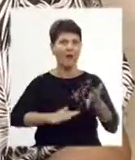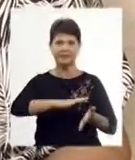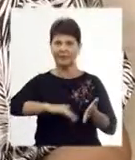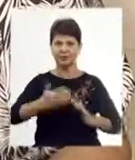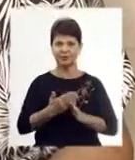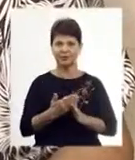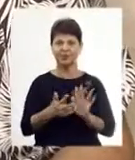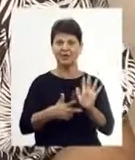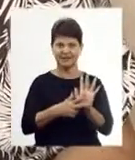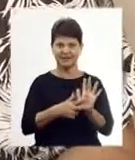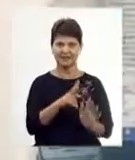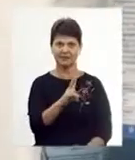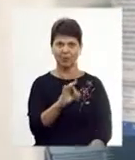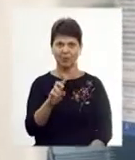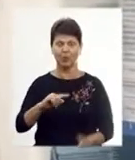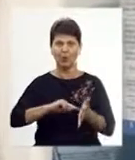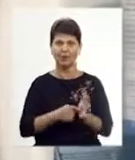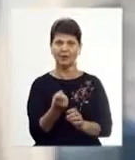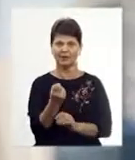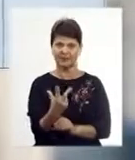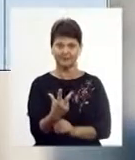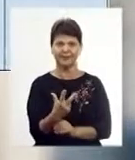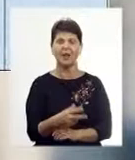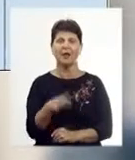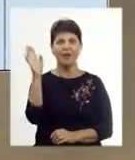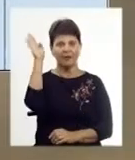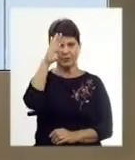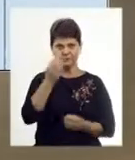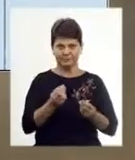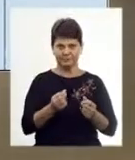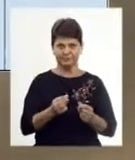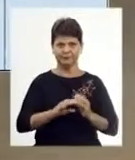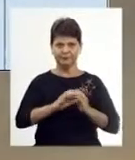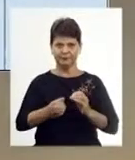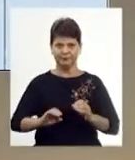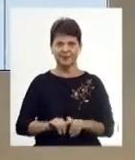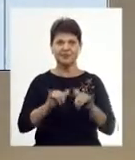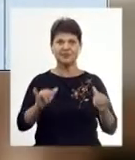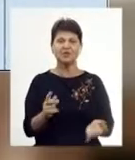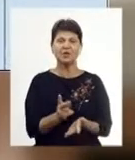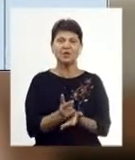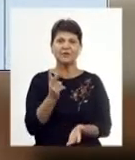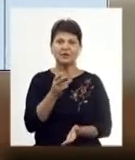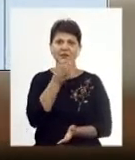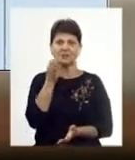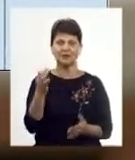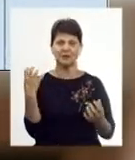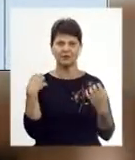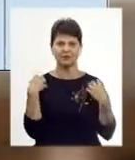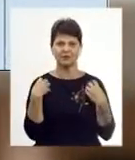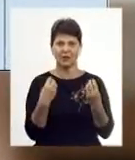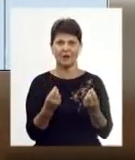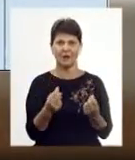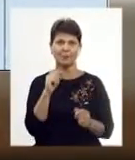кубів, помножити на 13. Ціни на водопостачання та водовідведення планують збільшити чи не вдвічі. За словами начальника відділу з